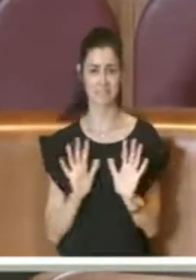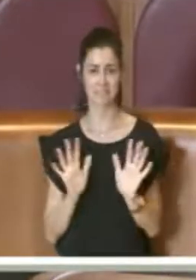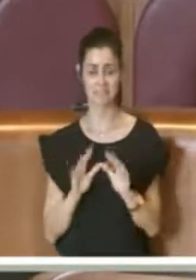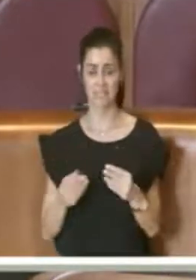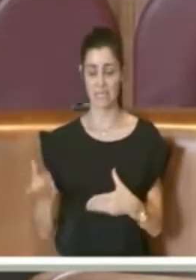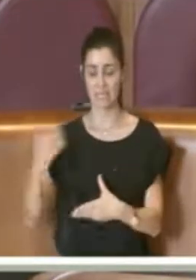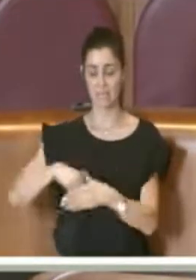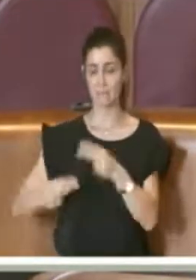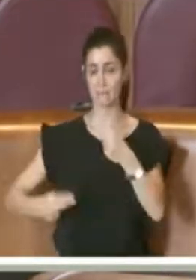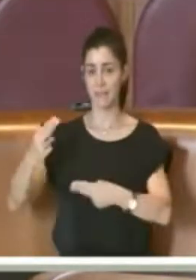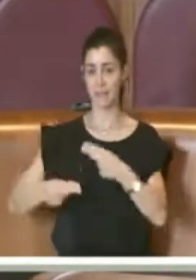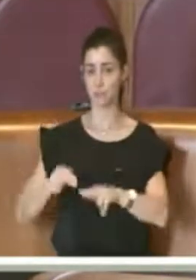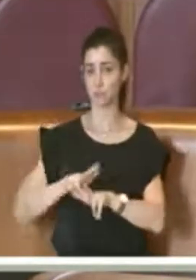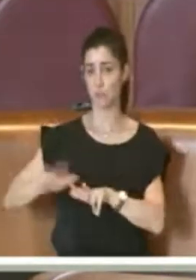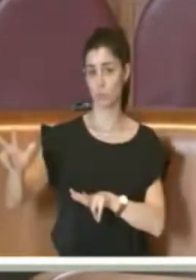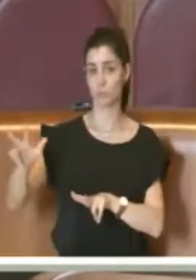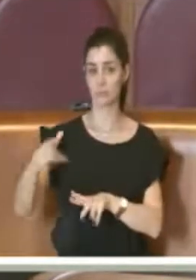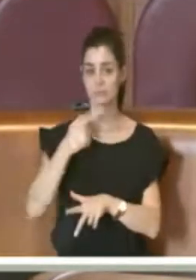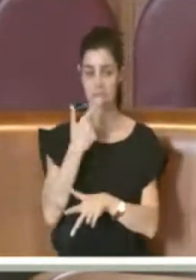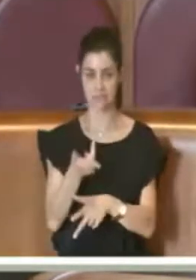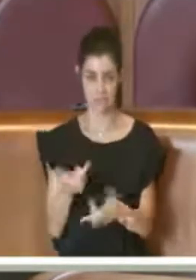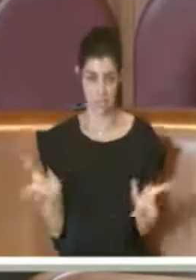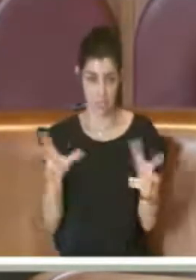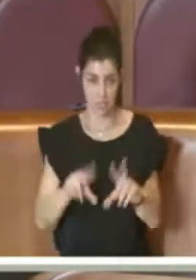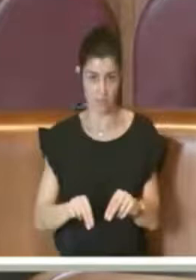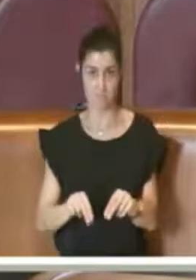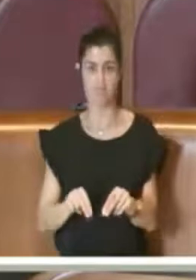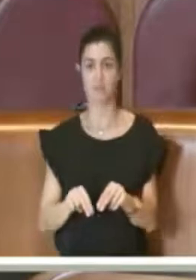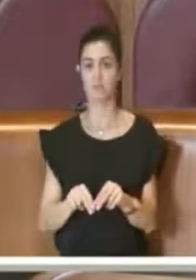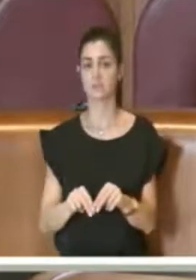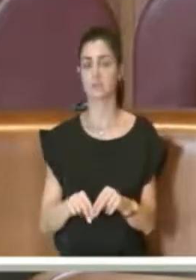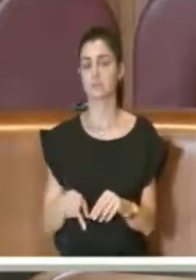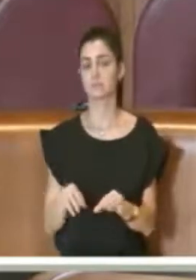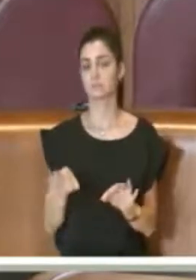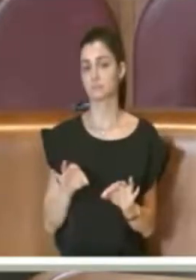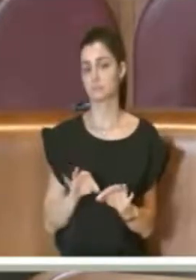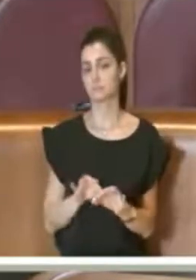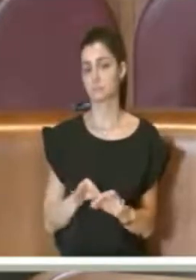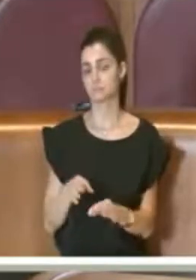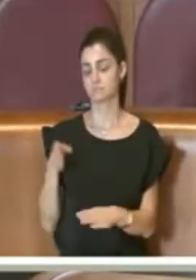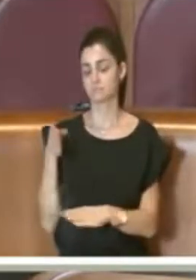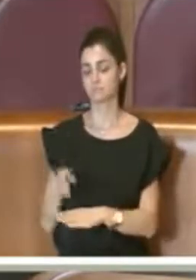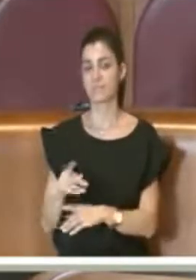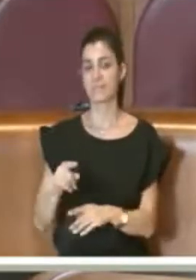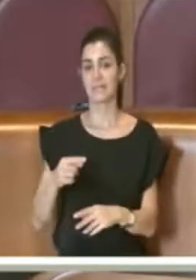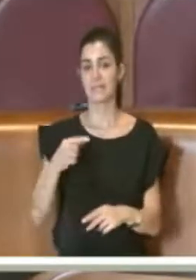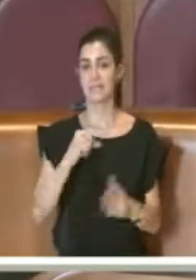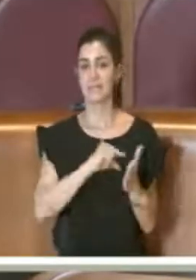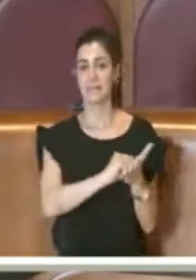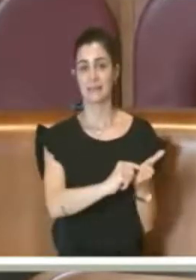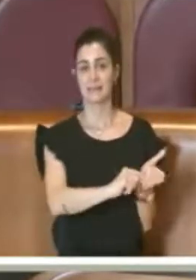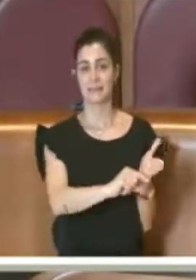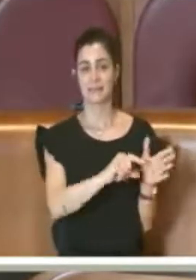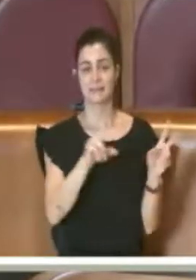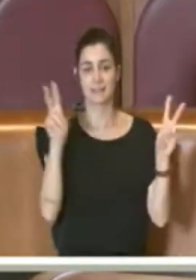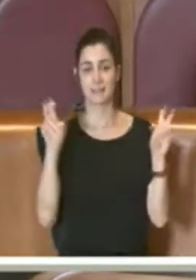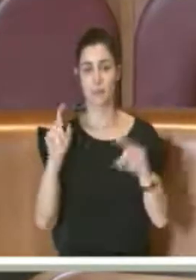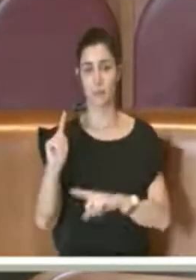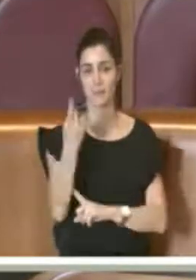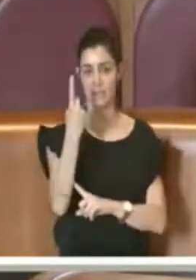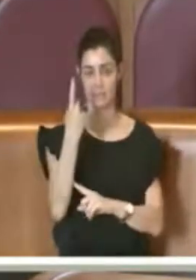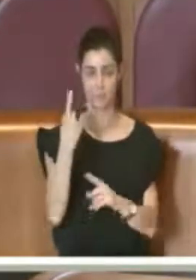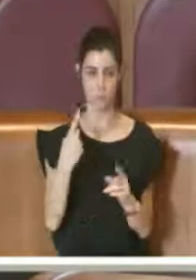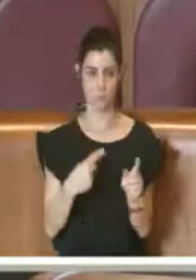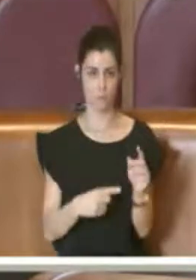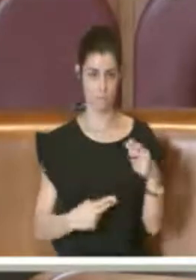bilancio comunale che ripeto nuovamente toccherebbe la parte, il titolo primo del bilancio. Quindi si parla